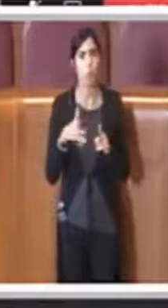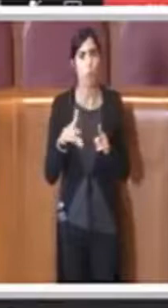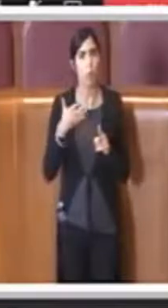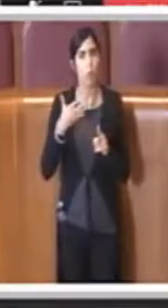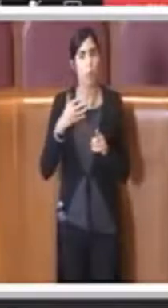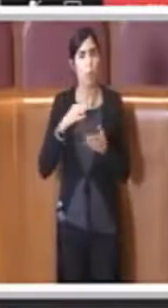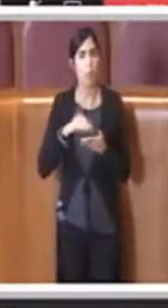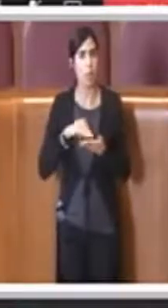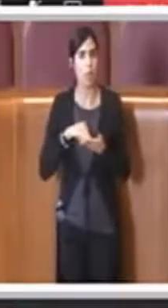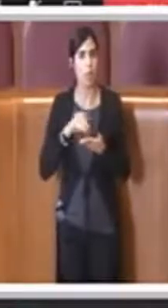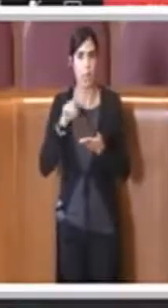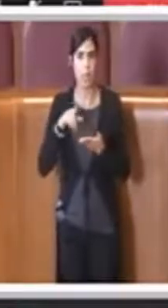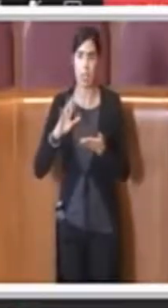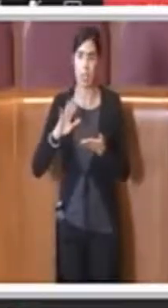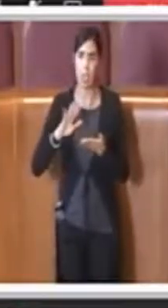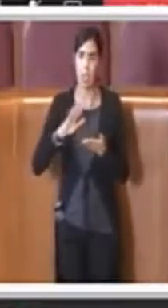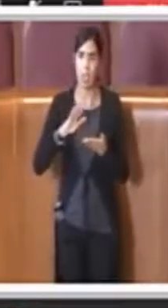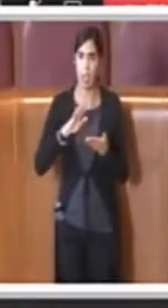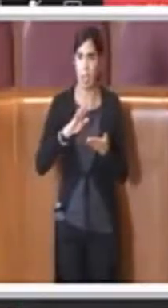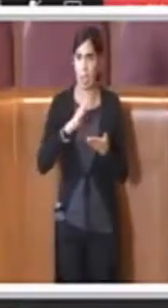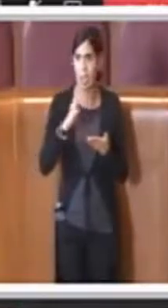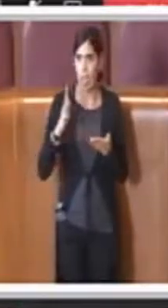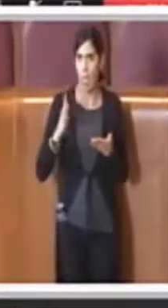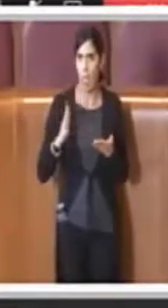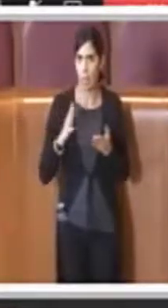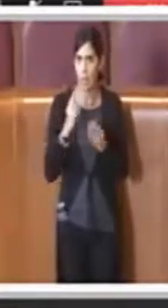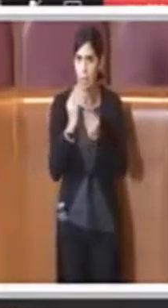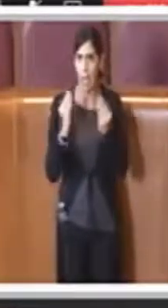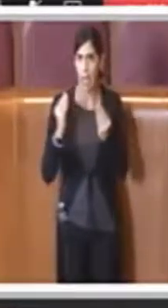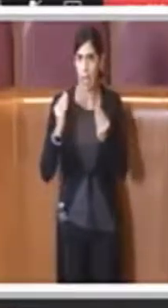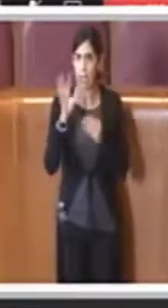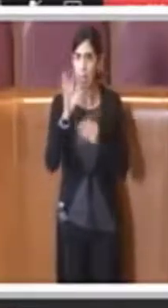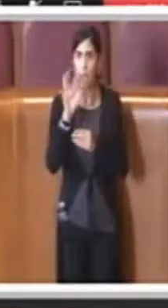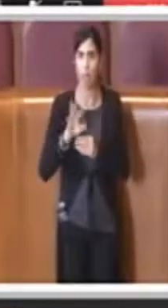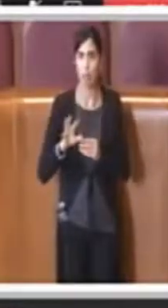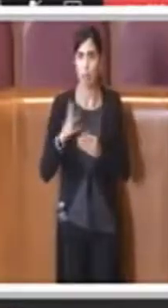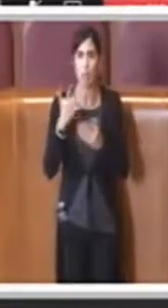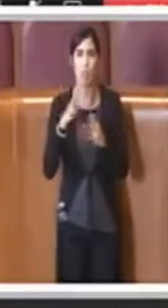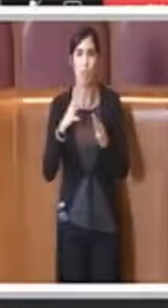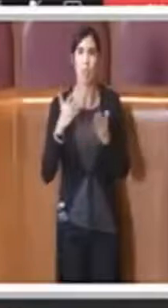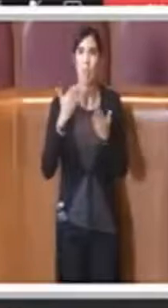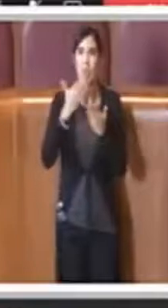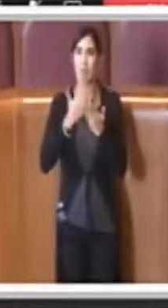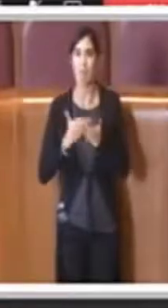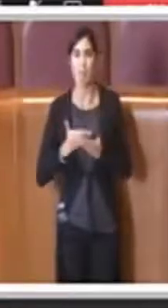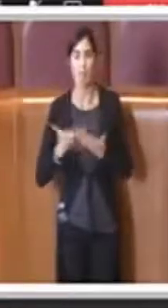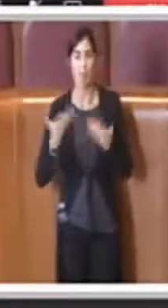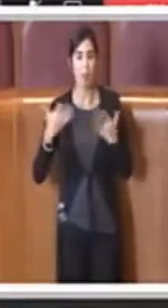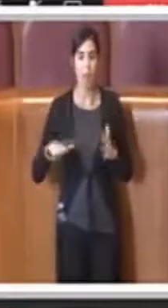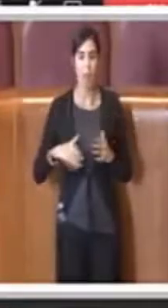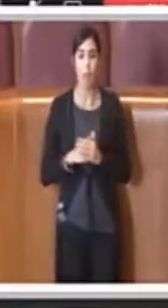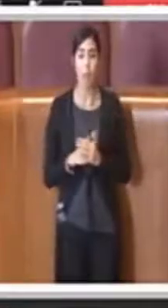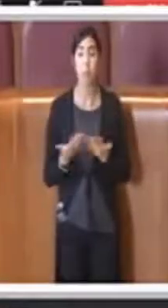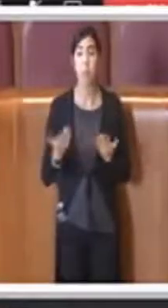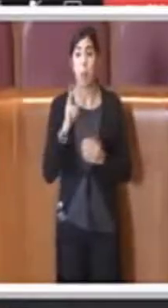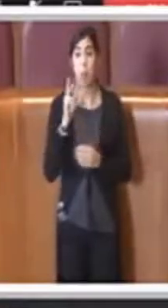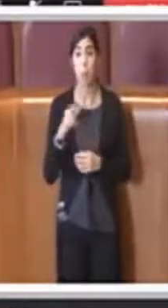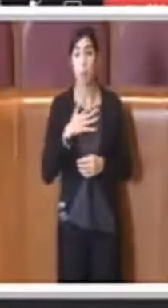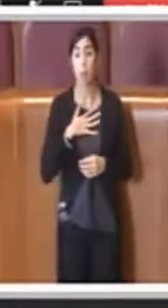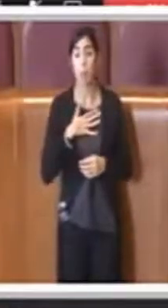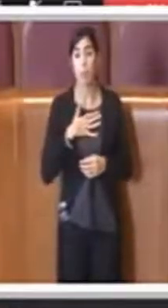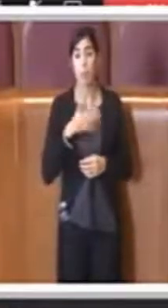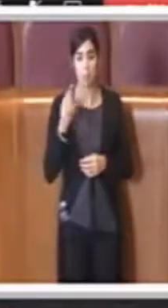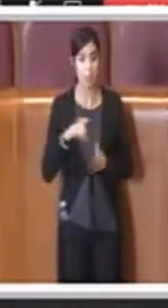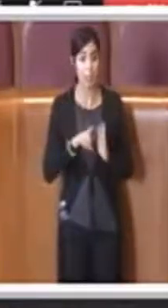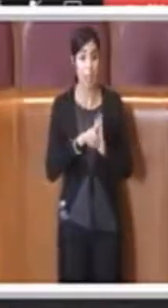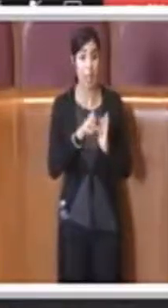anche in altri enti, in altre regioni, ma dal mio punto di vista con questa